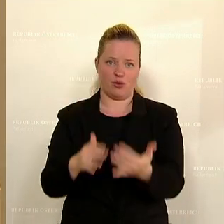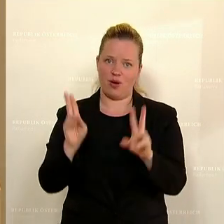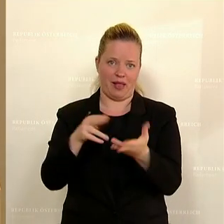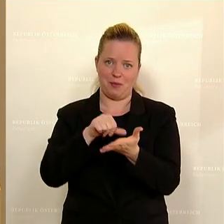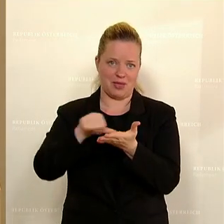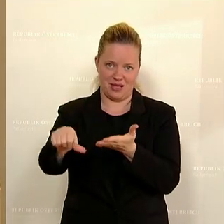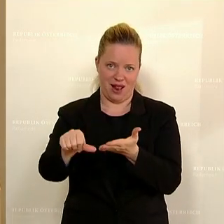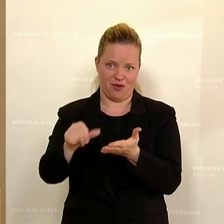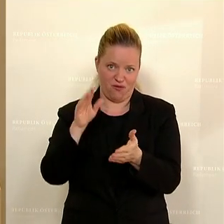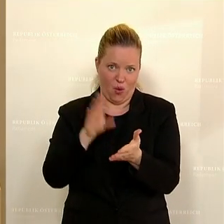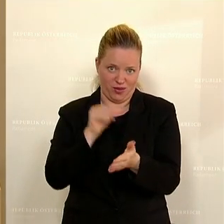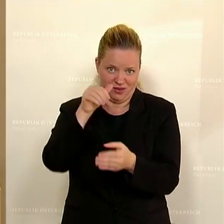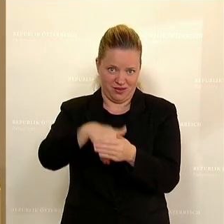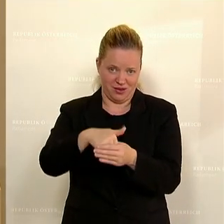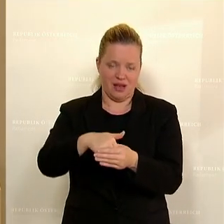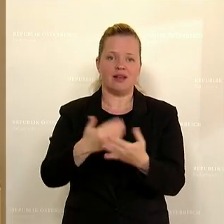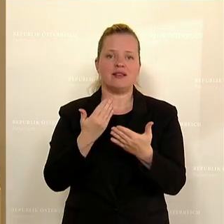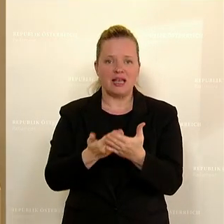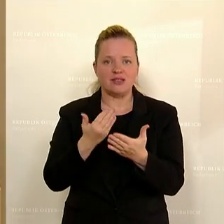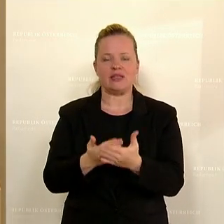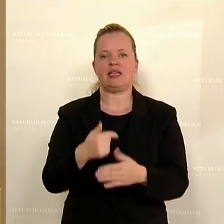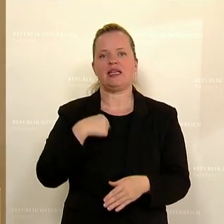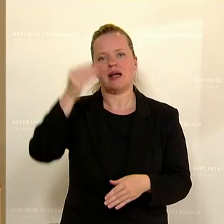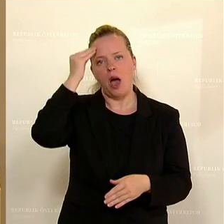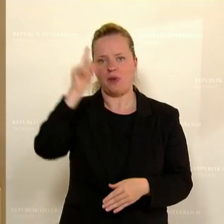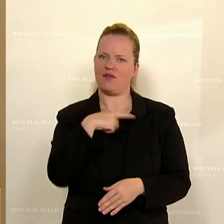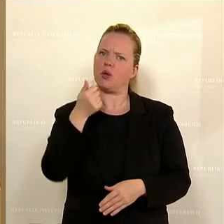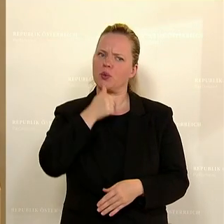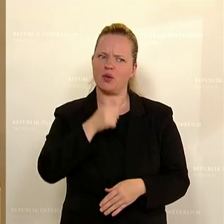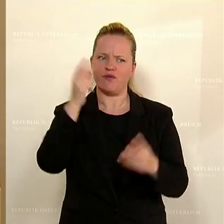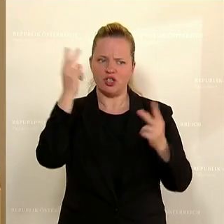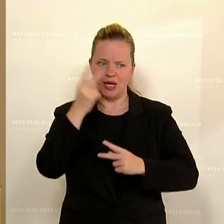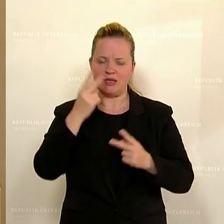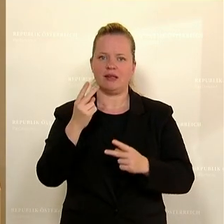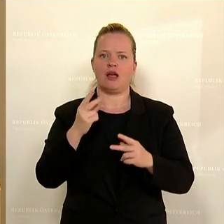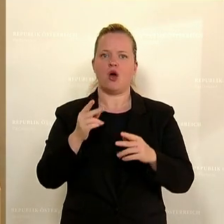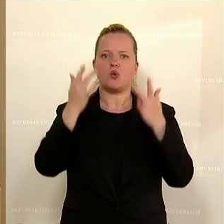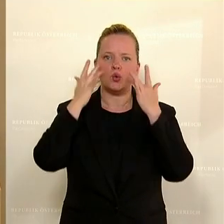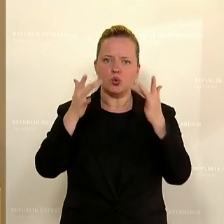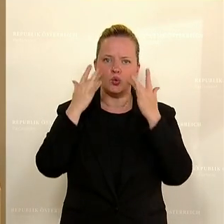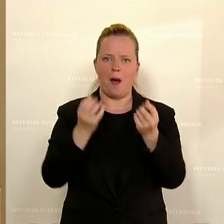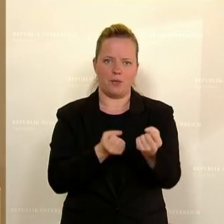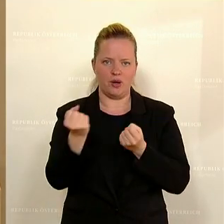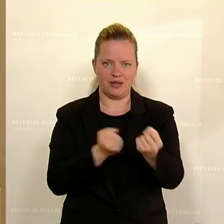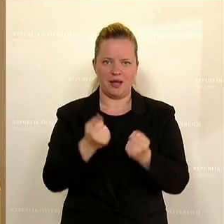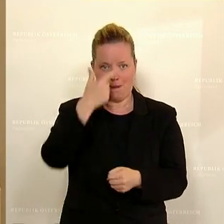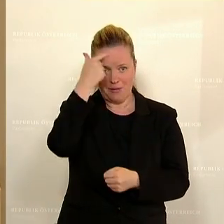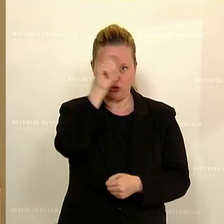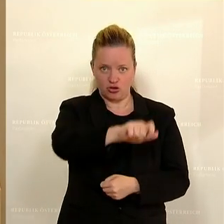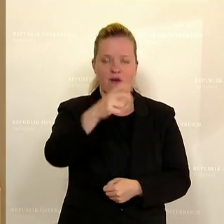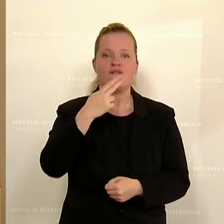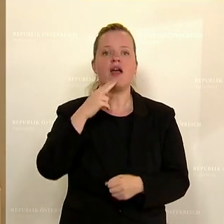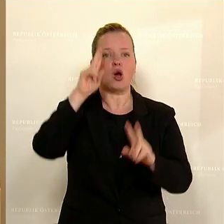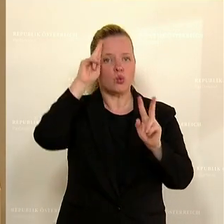an diesem Punkt glaube ich, und das ist unser grünes Verständnis, darf Kulturpolitik die Menschen, Kunst und Kultur